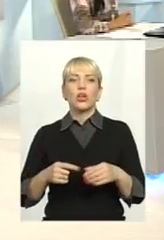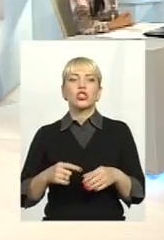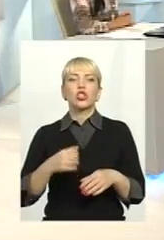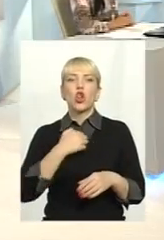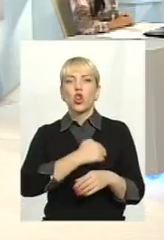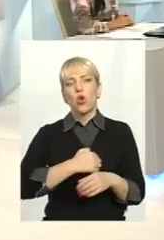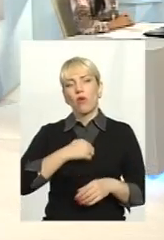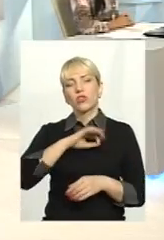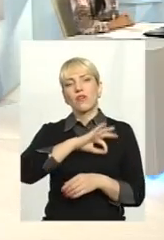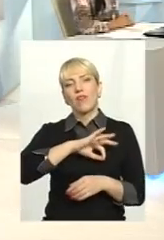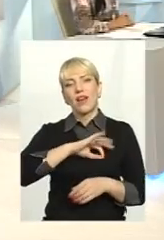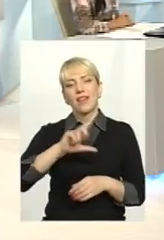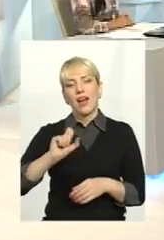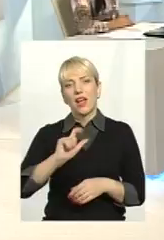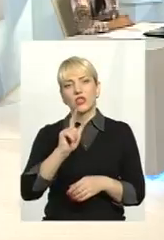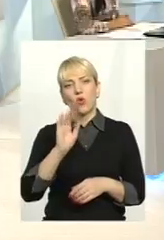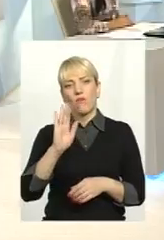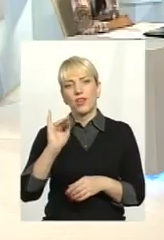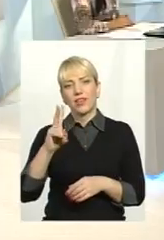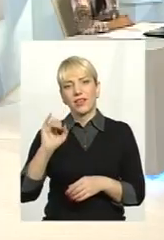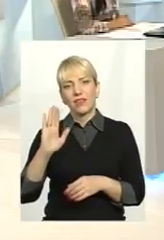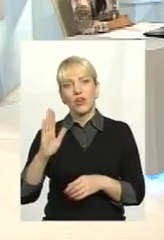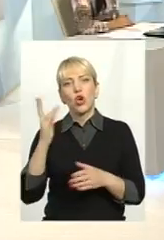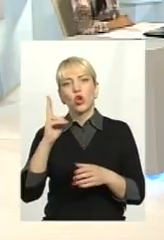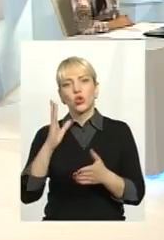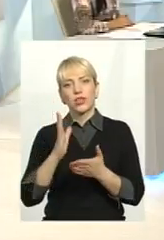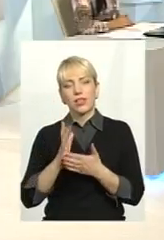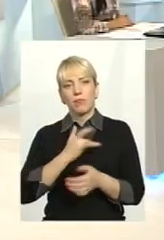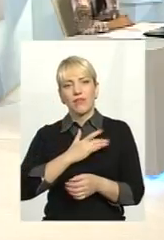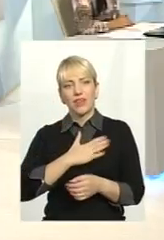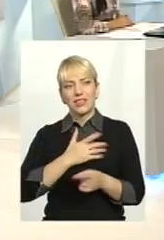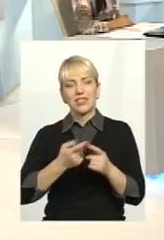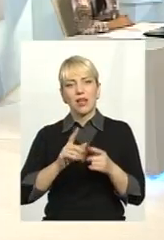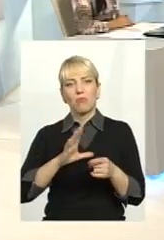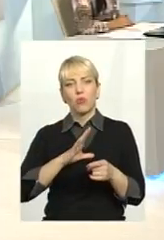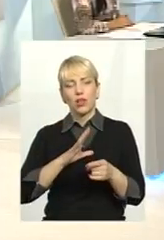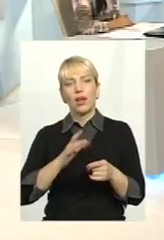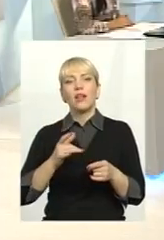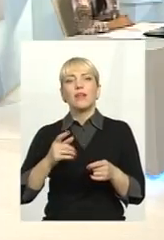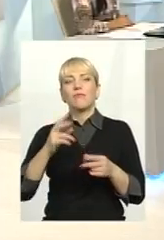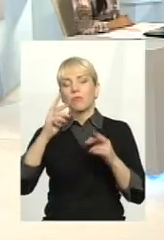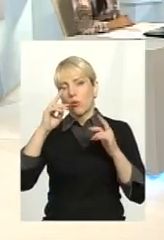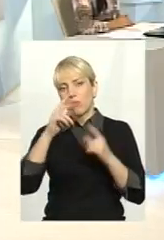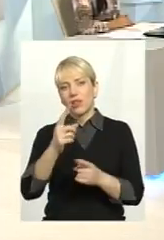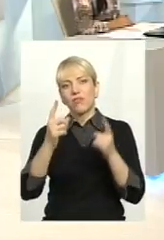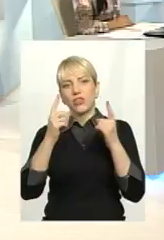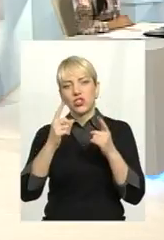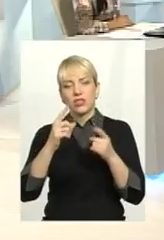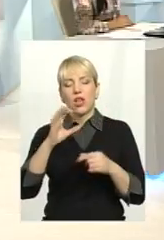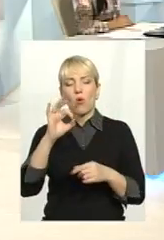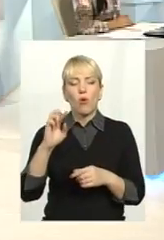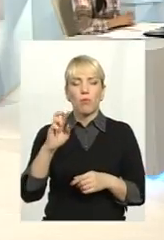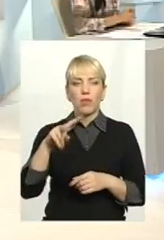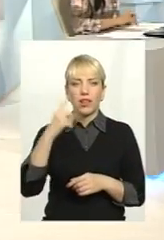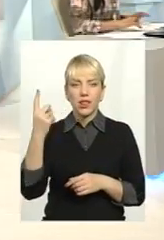газовиків, які приватні, і це була вилучезна помилка приватизації облгазів наших, так само, як і обленерго. Це